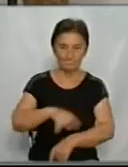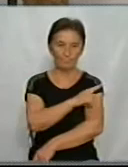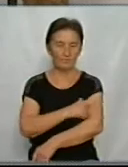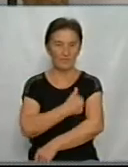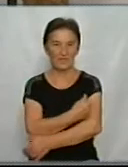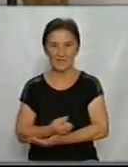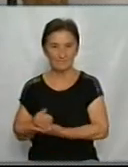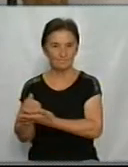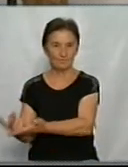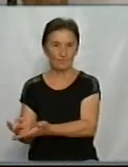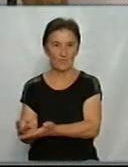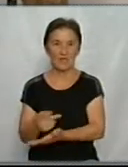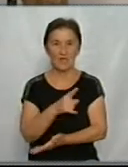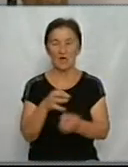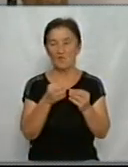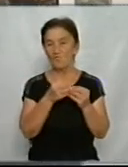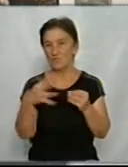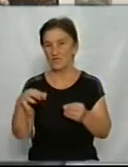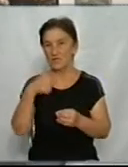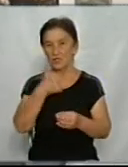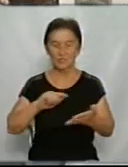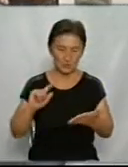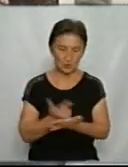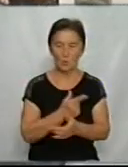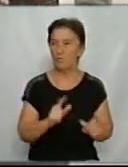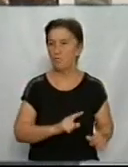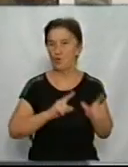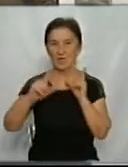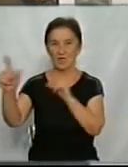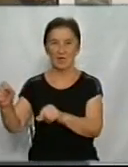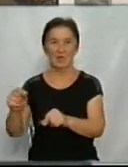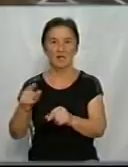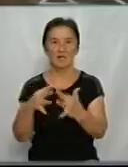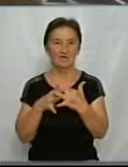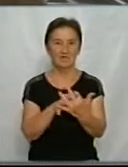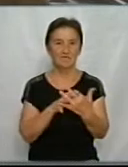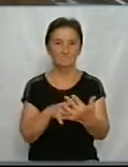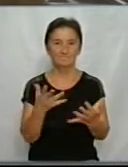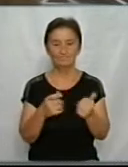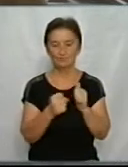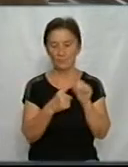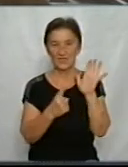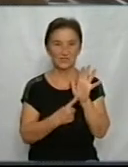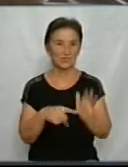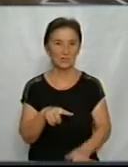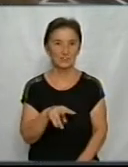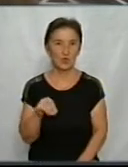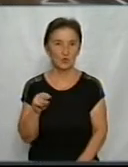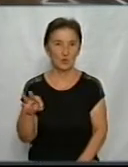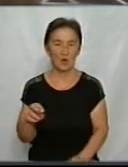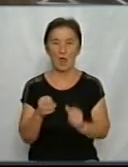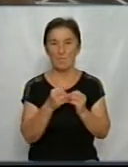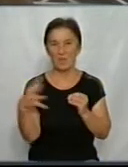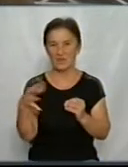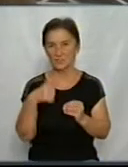Після лікування у 2015-му знову поїхав у зону антитерористичної операції. 16 лютого 2015